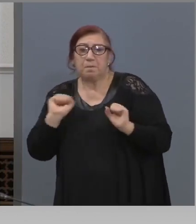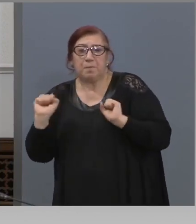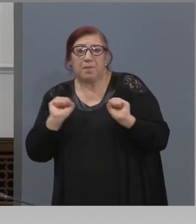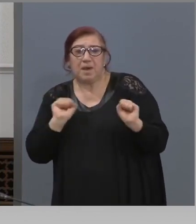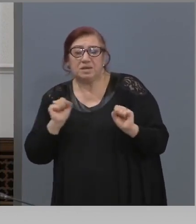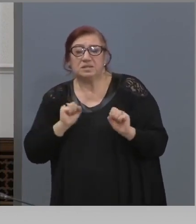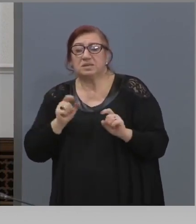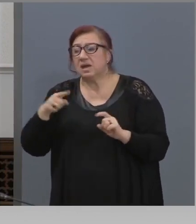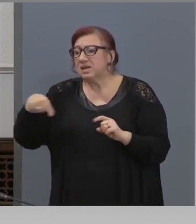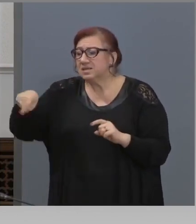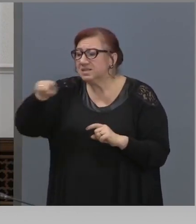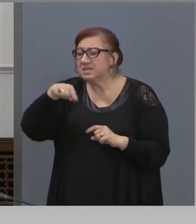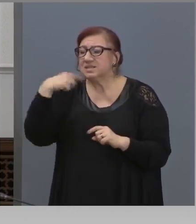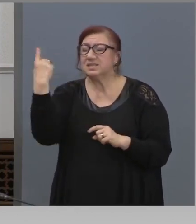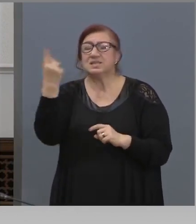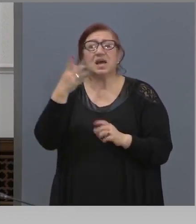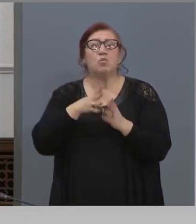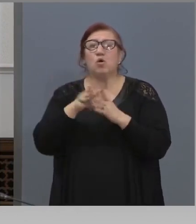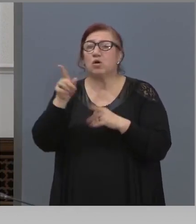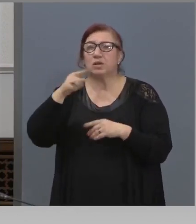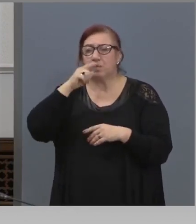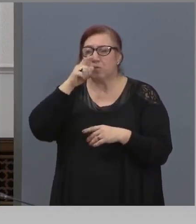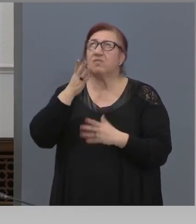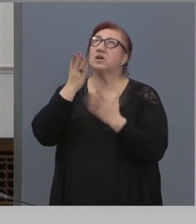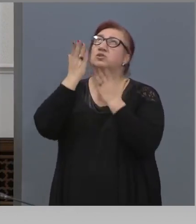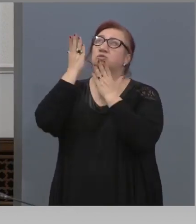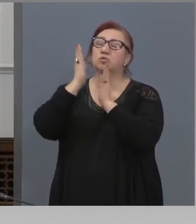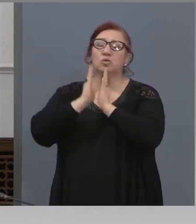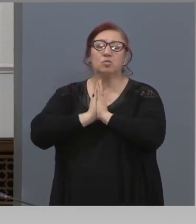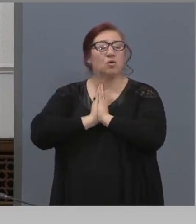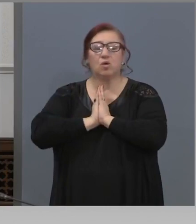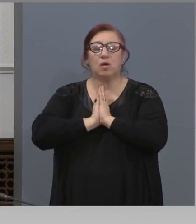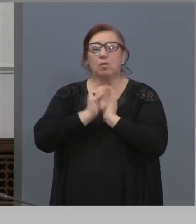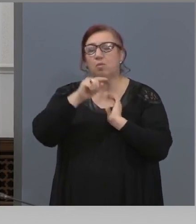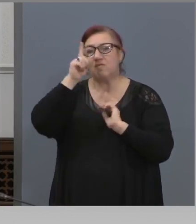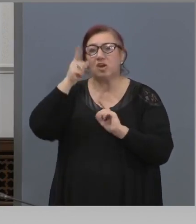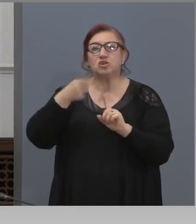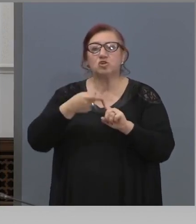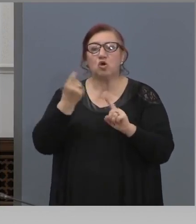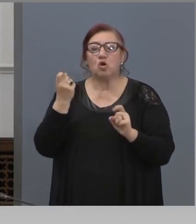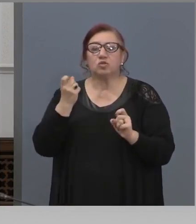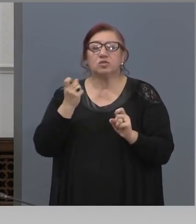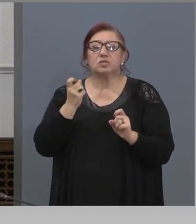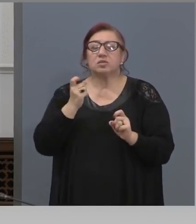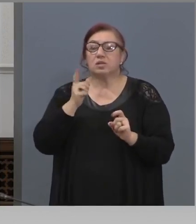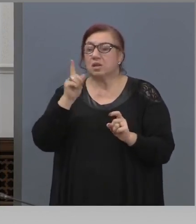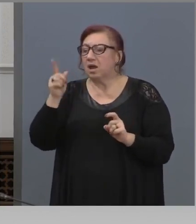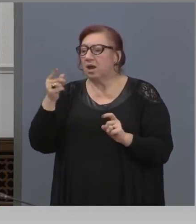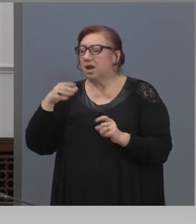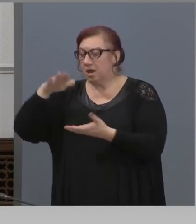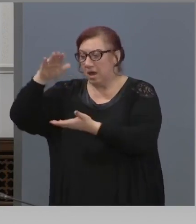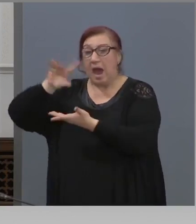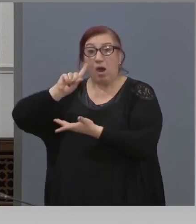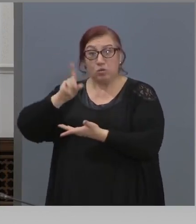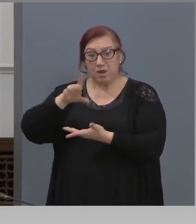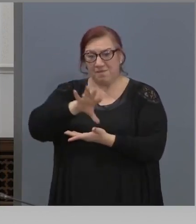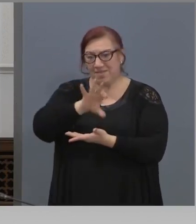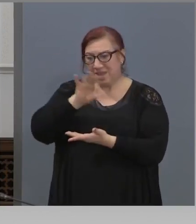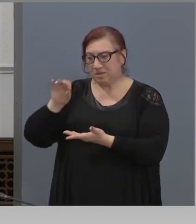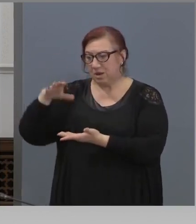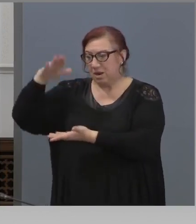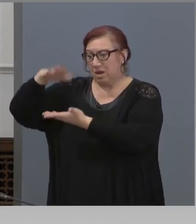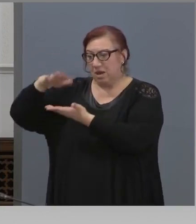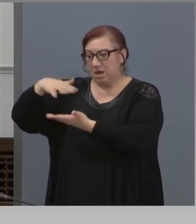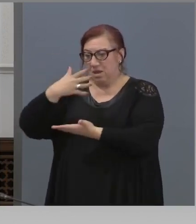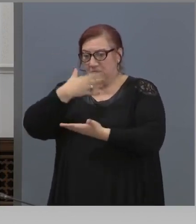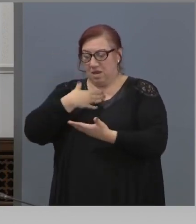които без това това им е по-важно да отидат в църква от дългословиш на респиратор. Това ми го